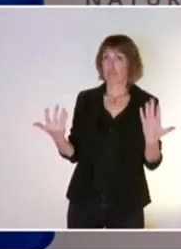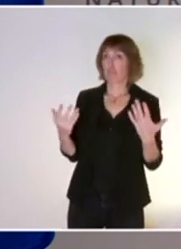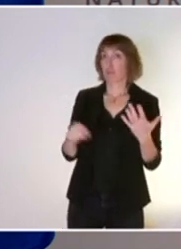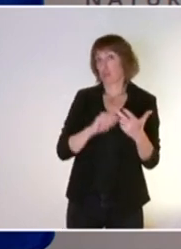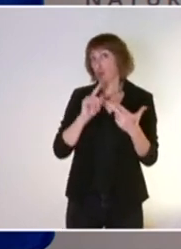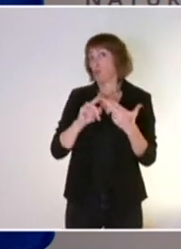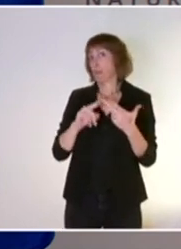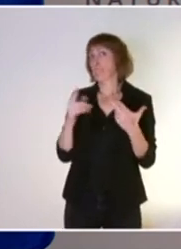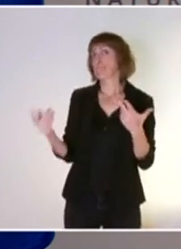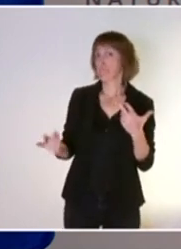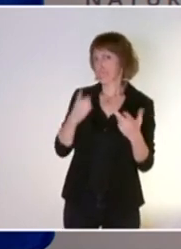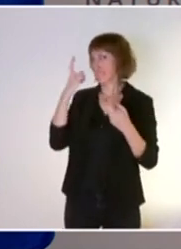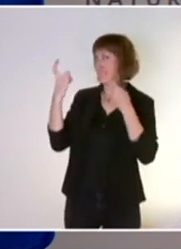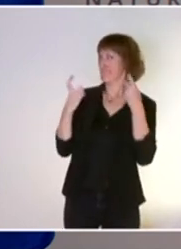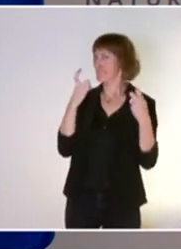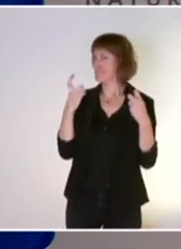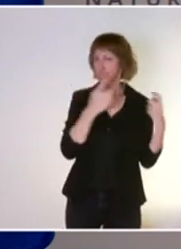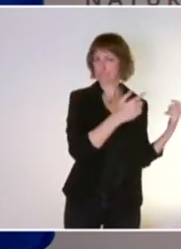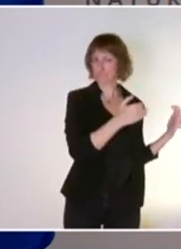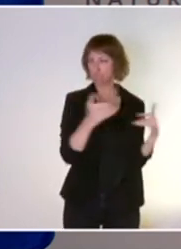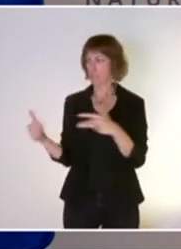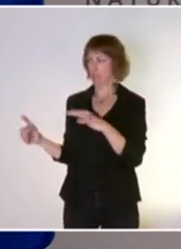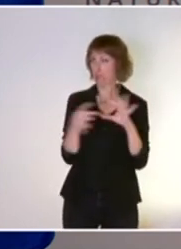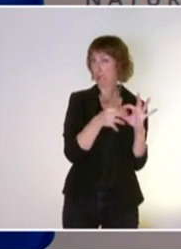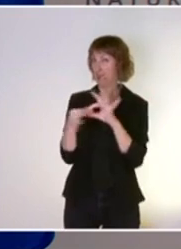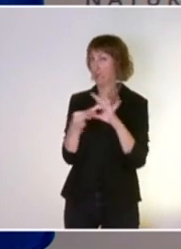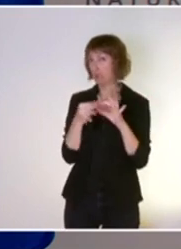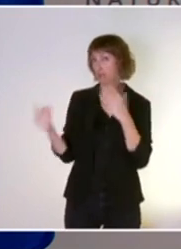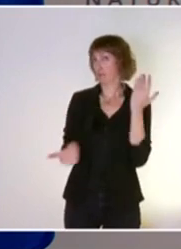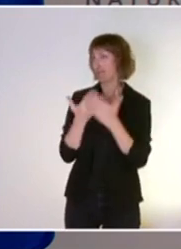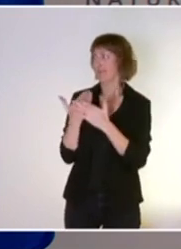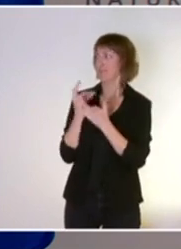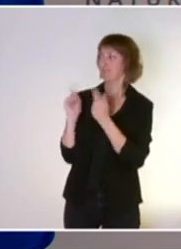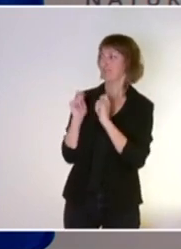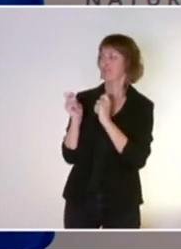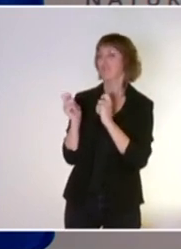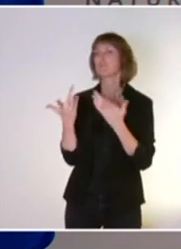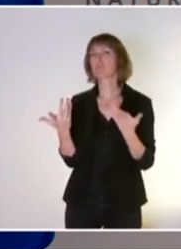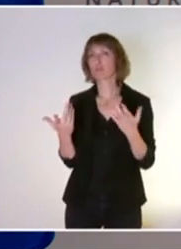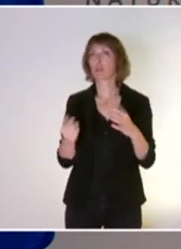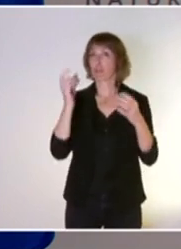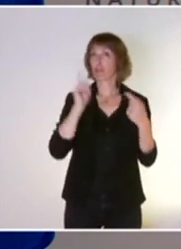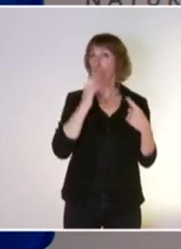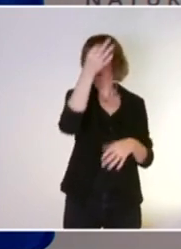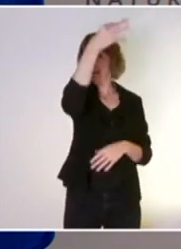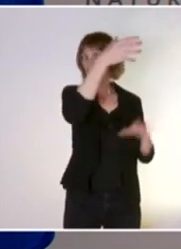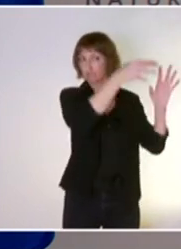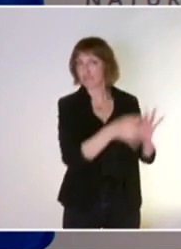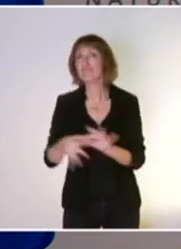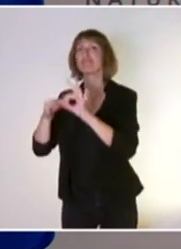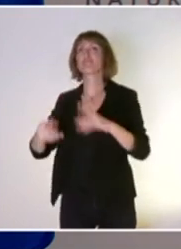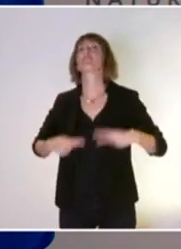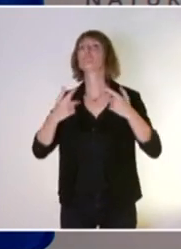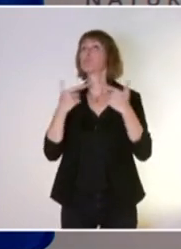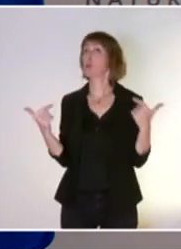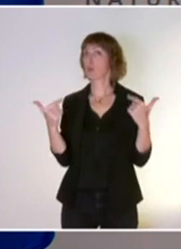troisièmes piliers et réflexions transversales sur lesquelles nous avons échangé ce matin, c'est le lien également climat et biodiversité. On a aujourd'hui à